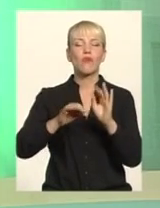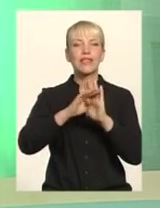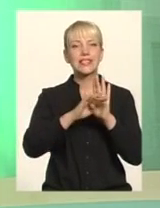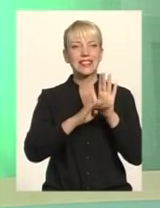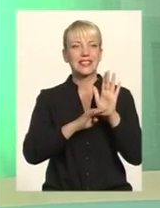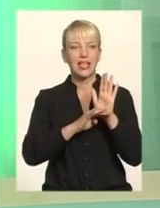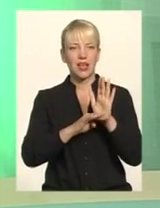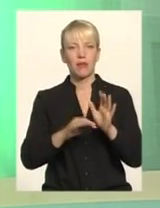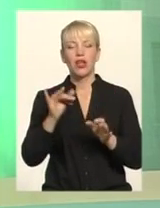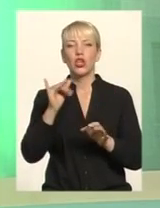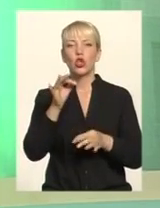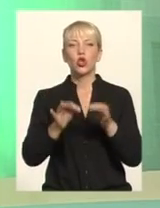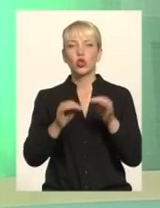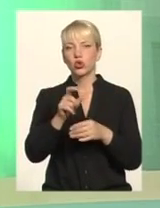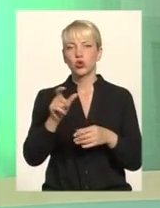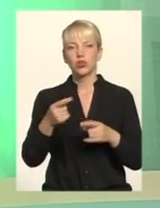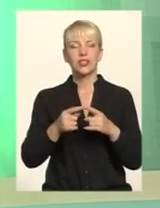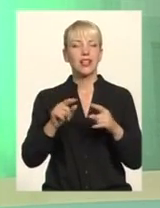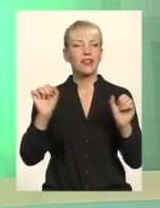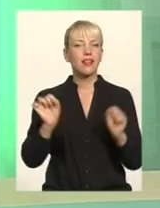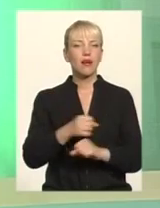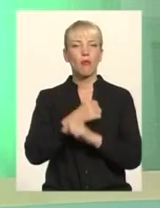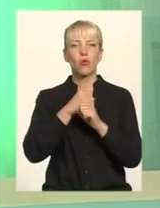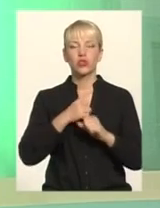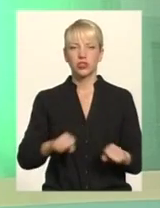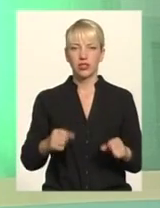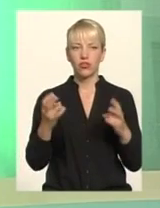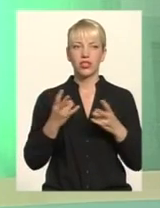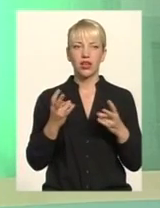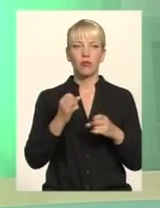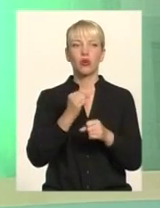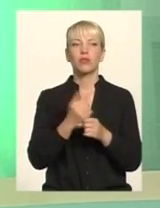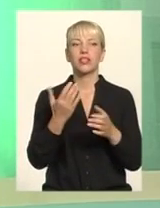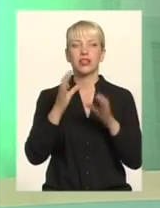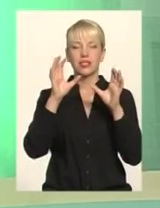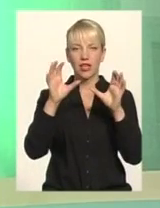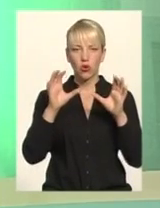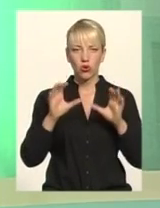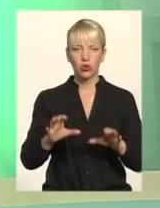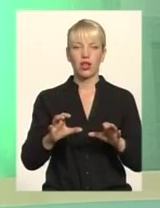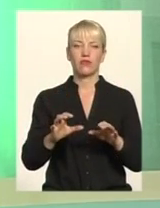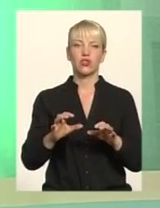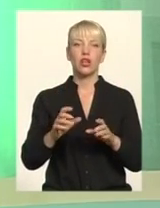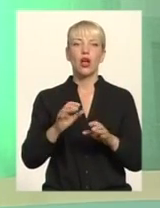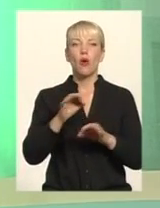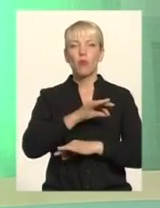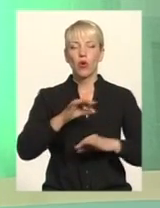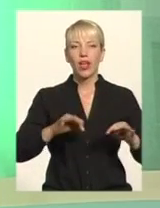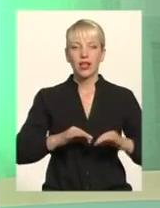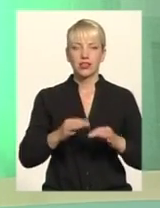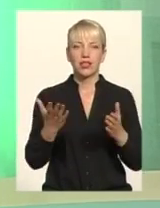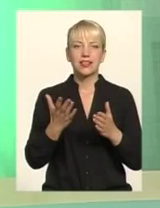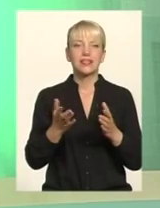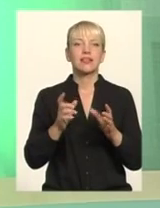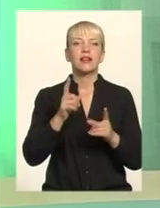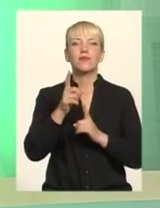Це взагалі неможливо Треба робити якісь законодавчі проекти, треба робити якісь законодавчі зміни Тому що те, що зараз є,